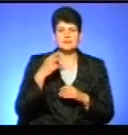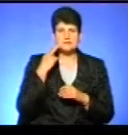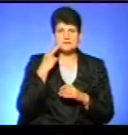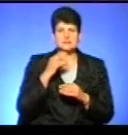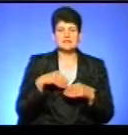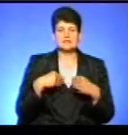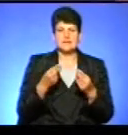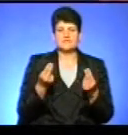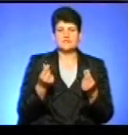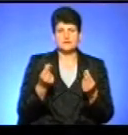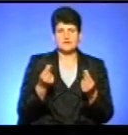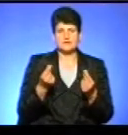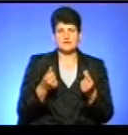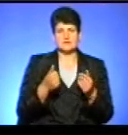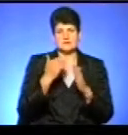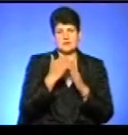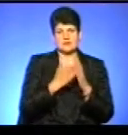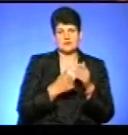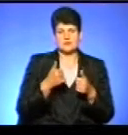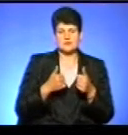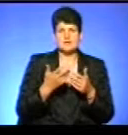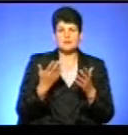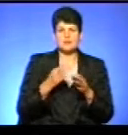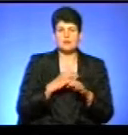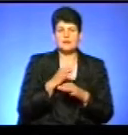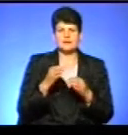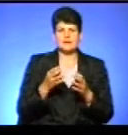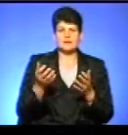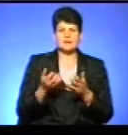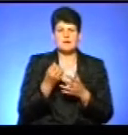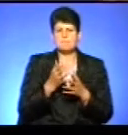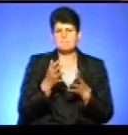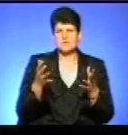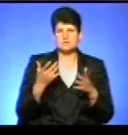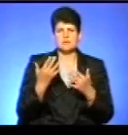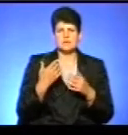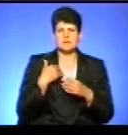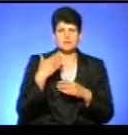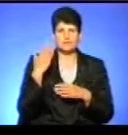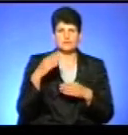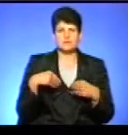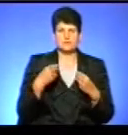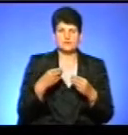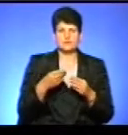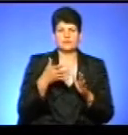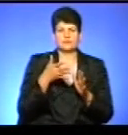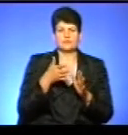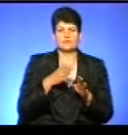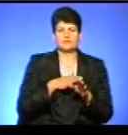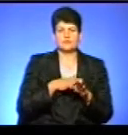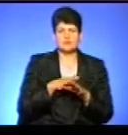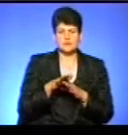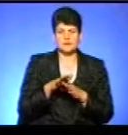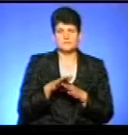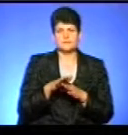даємо фінансування на проєкти за рейтинговою шкалою. Тобто, що проєкти, які набирають найбільшу кількість голосів, вони рекомендовані до реалізації, до вичерпання обсягів